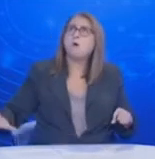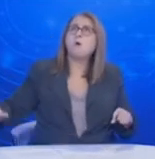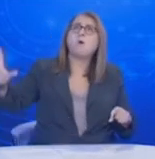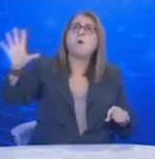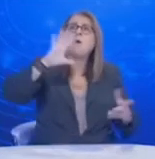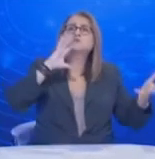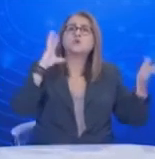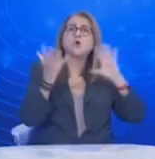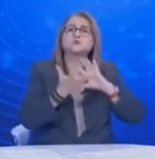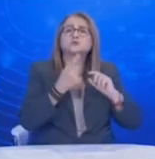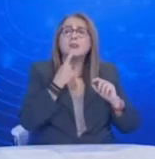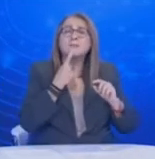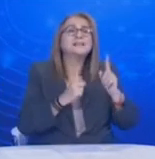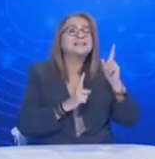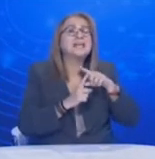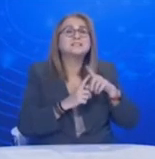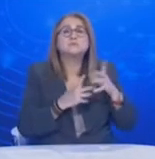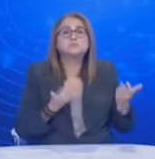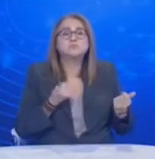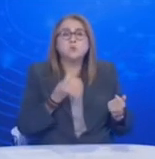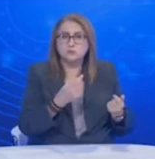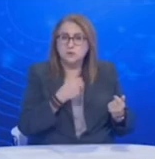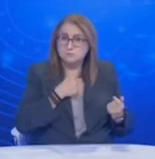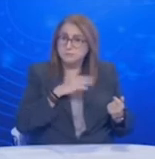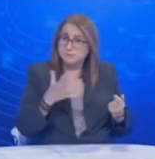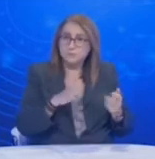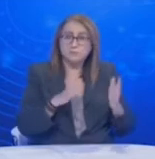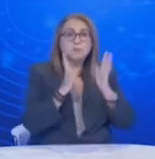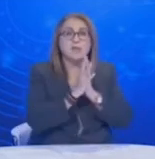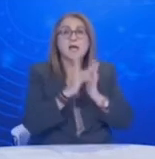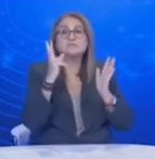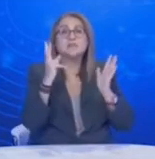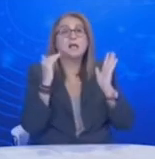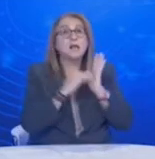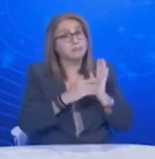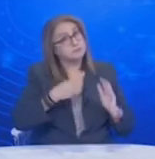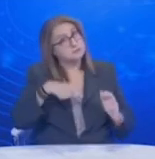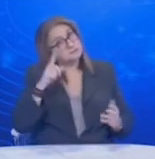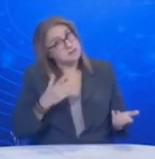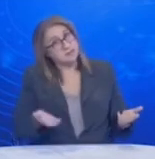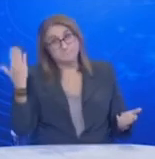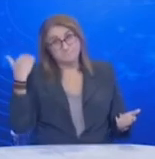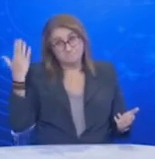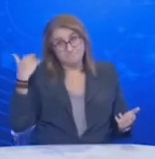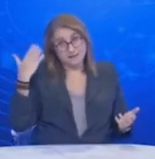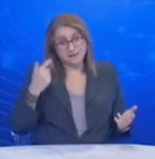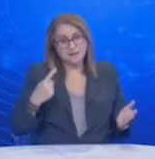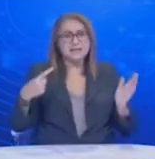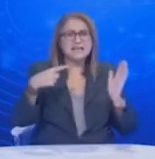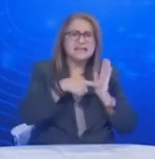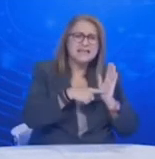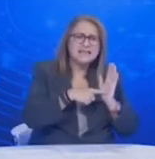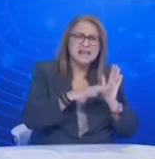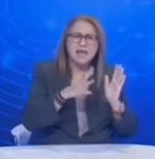.000 τεστ Σας θυμίζω ότι είχαμε περίπου 1.000 τεστ τον Μάρτιο γύρω στα 1.850 διορθώς το μ' αν κάνω